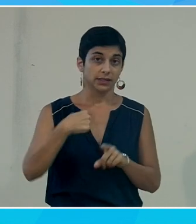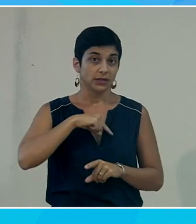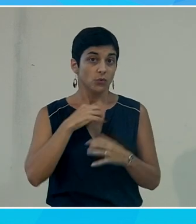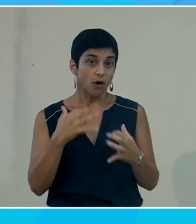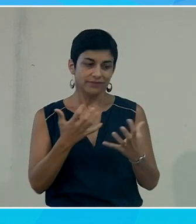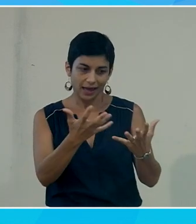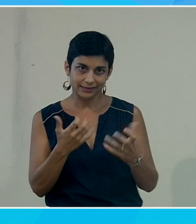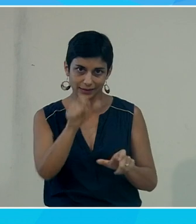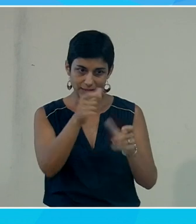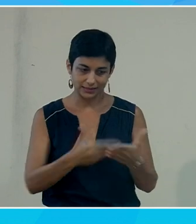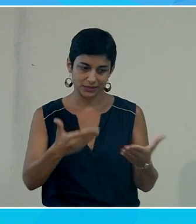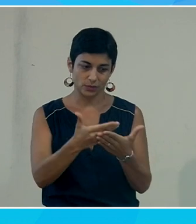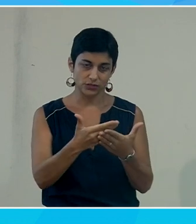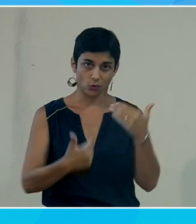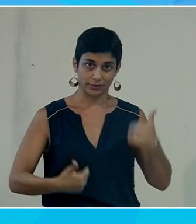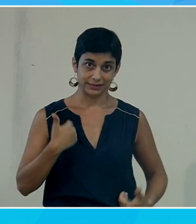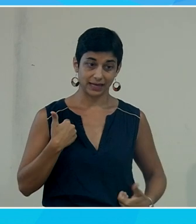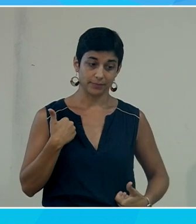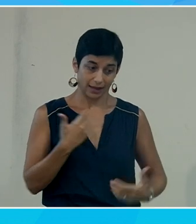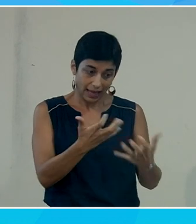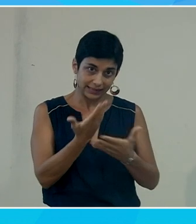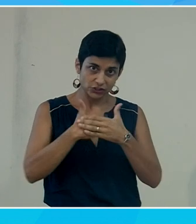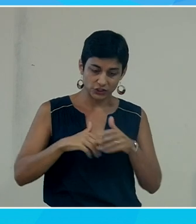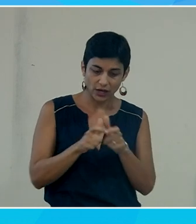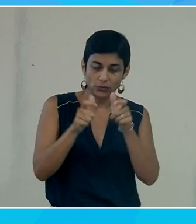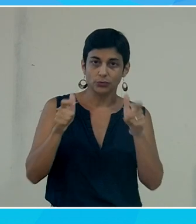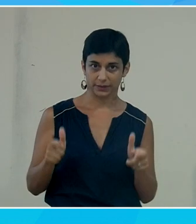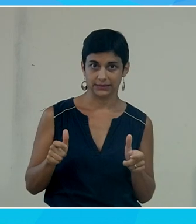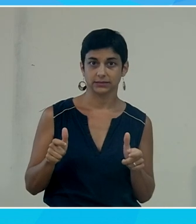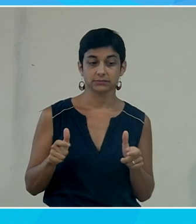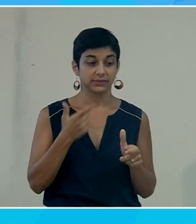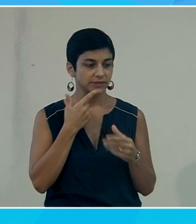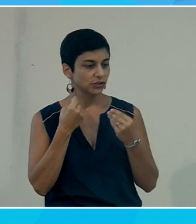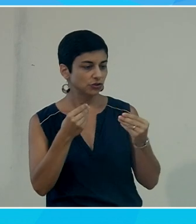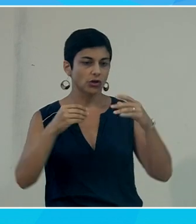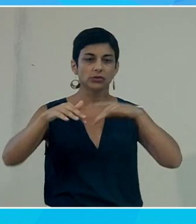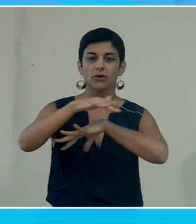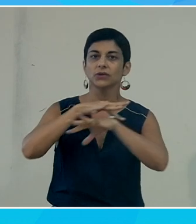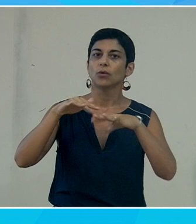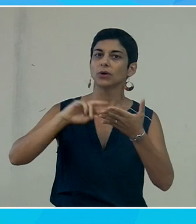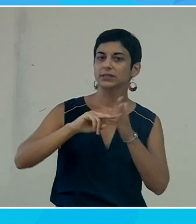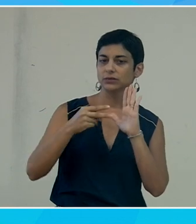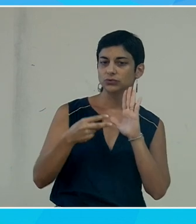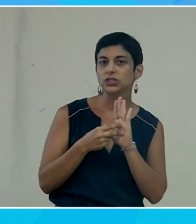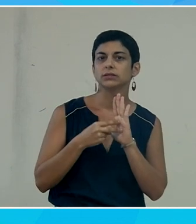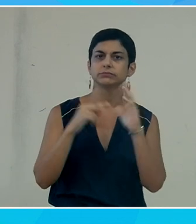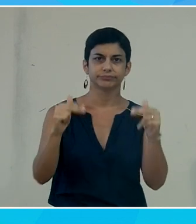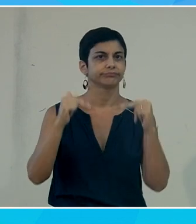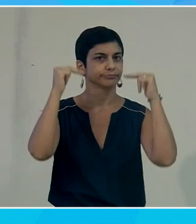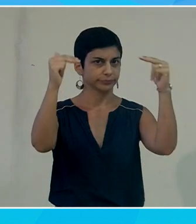en situation de handicap dans l'entreprise en leur fournissant un environnement technologique de qualité, de niveau.